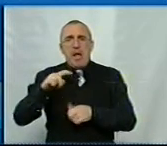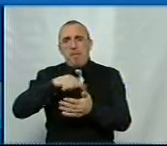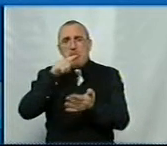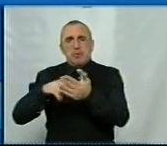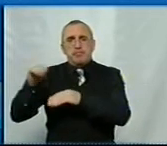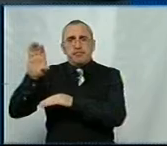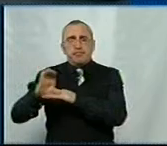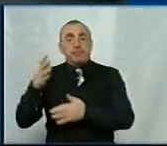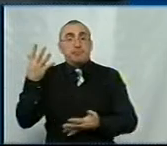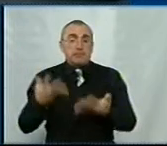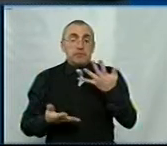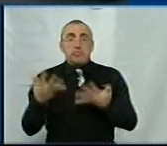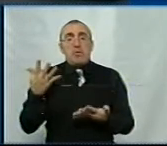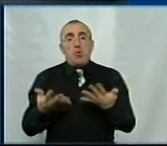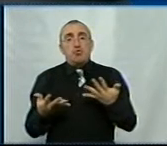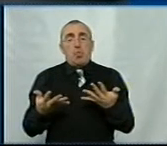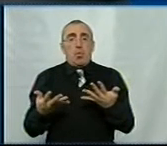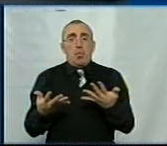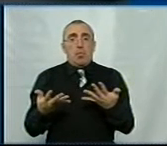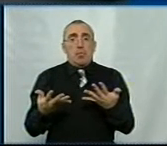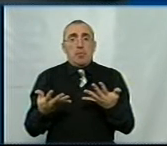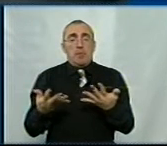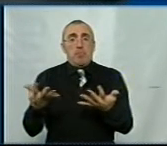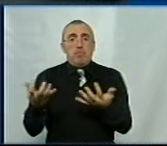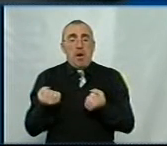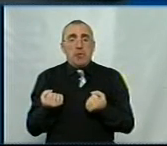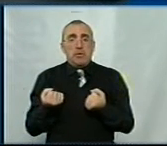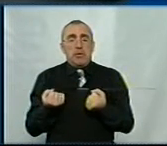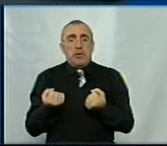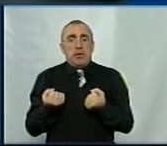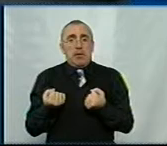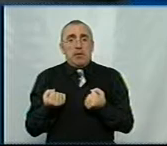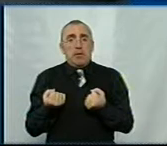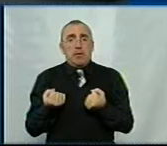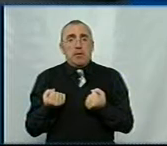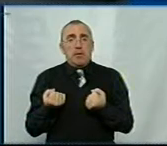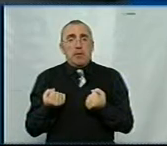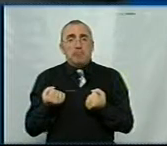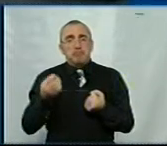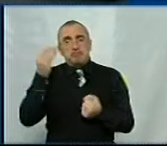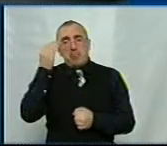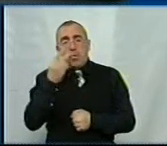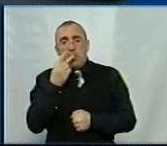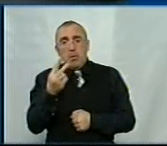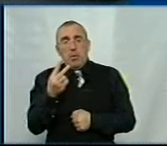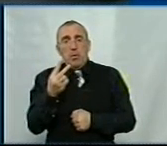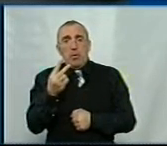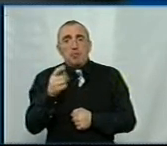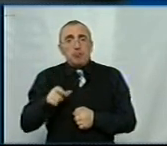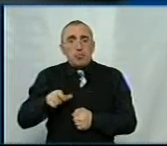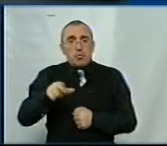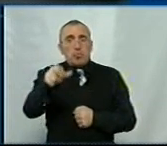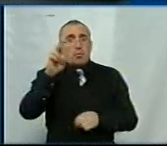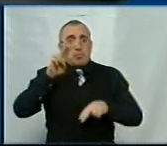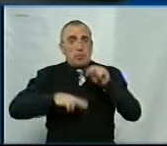Ну, якщо брати в розрізі дорожного